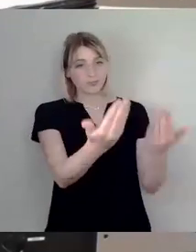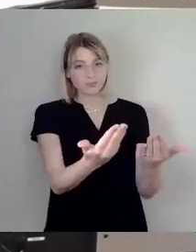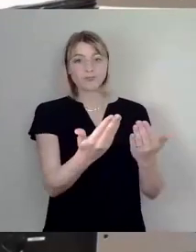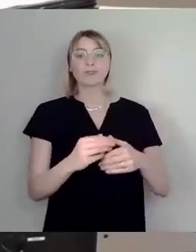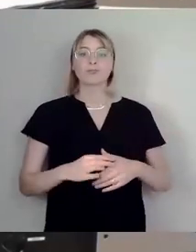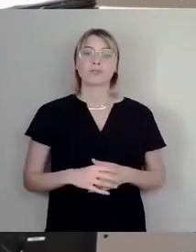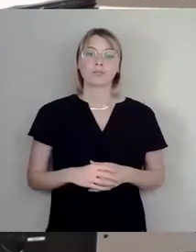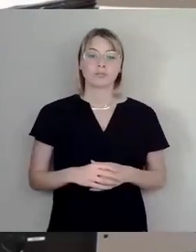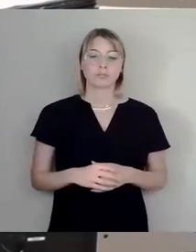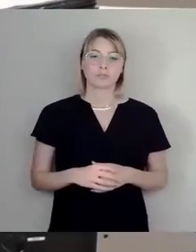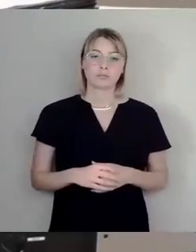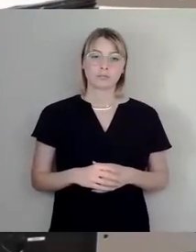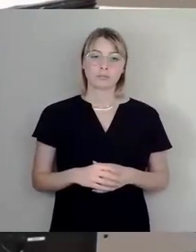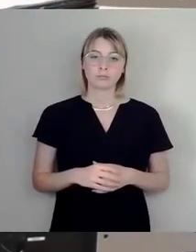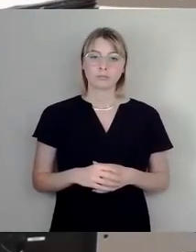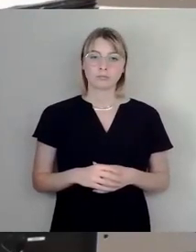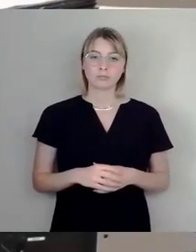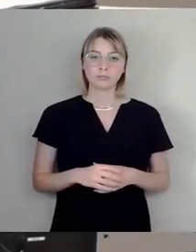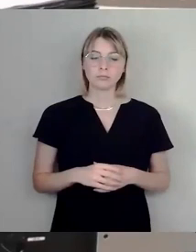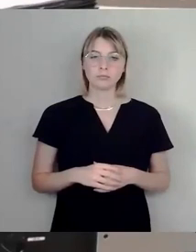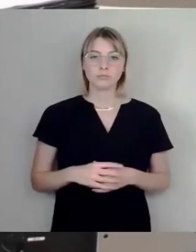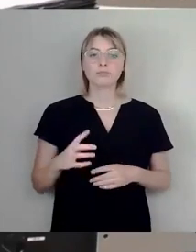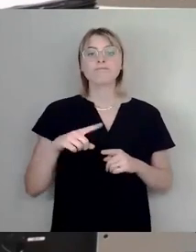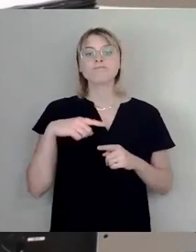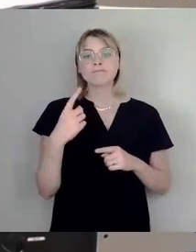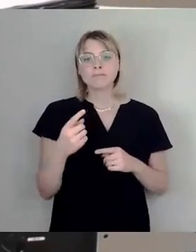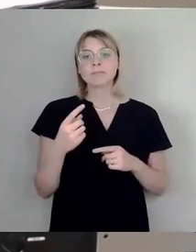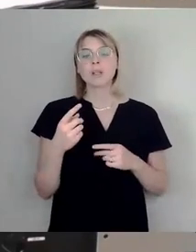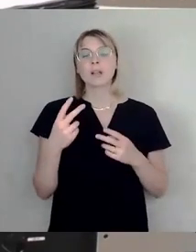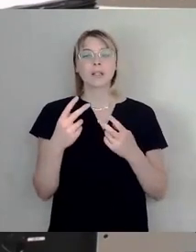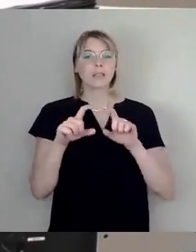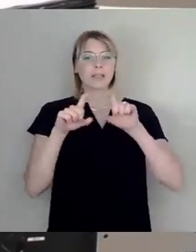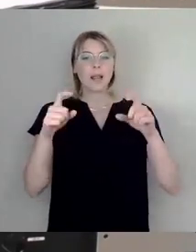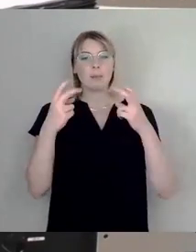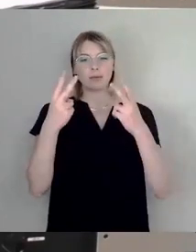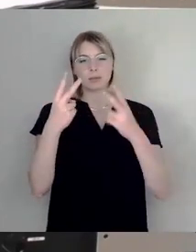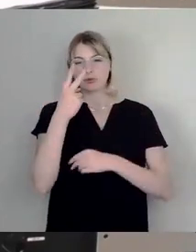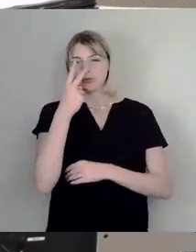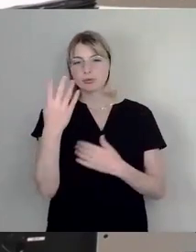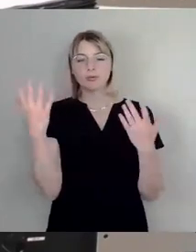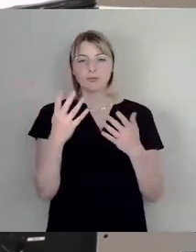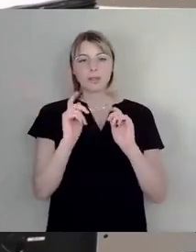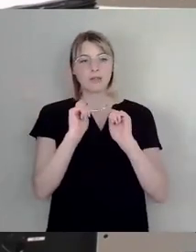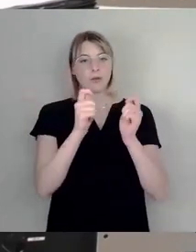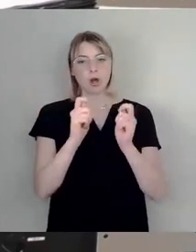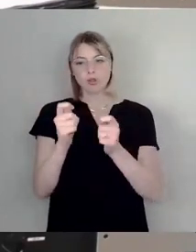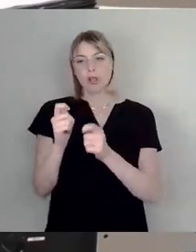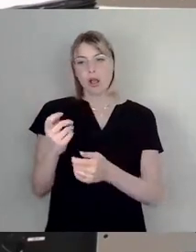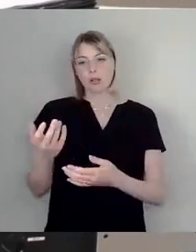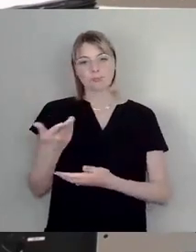Und dann, denke ich, müssen wir uns anschauen, was dann uns als Vorschläge dort erreichen werden.